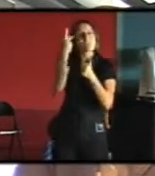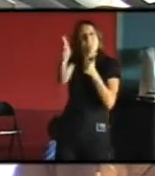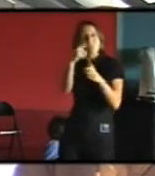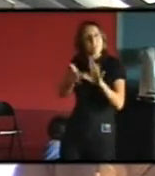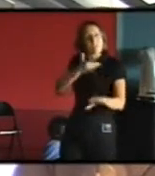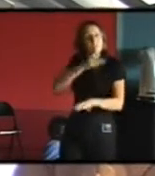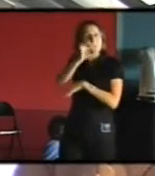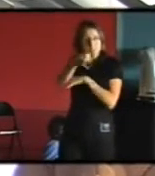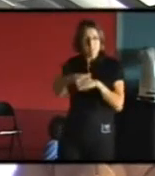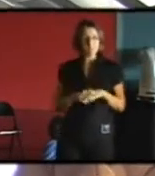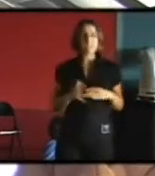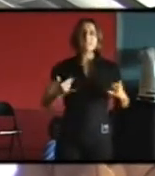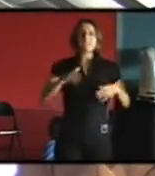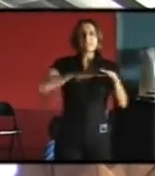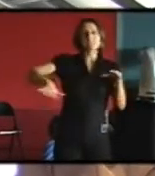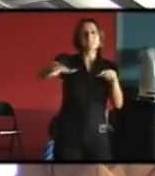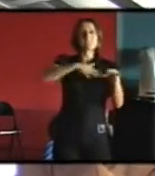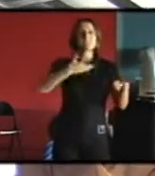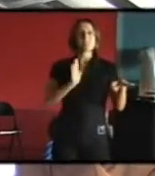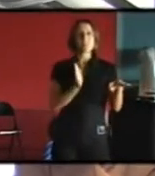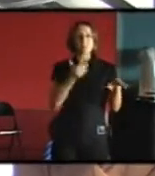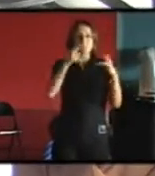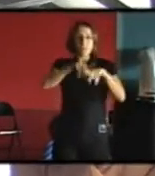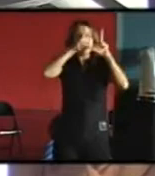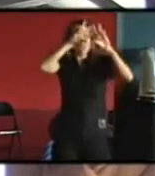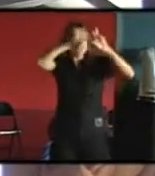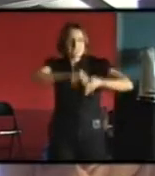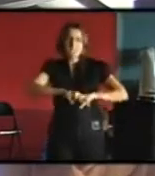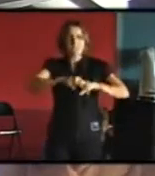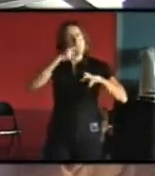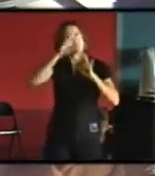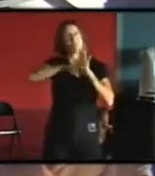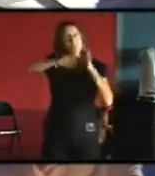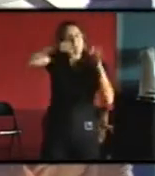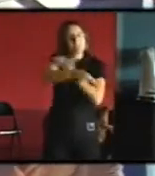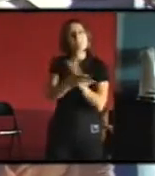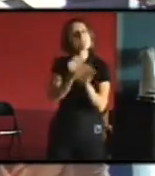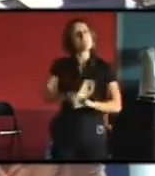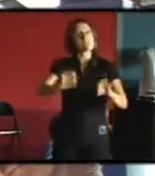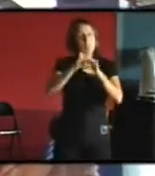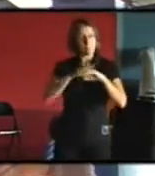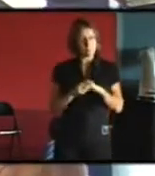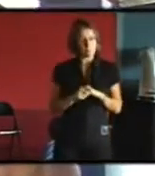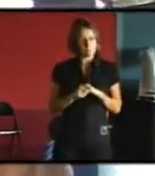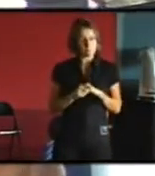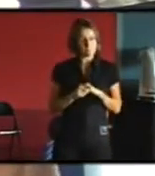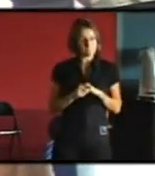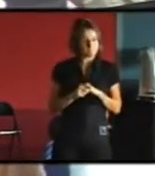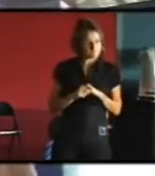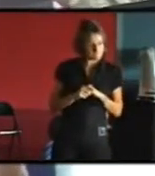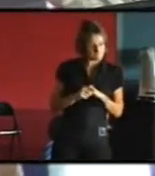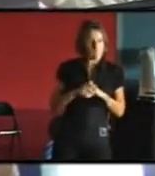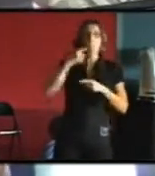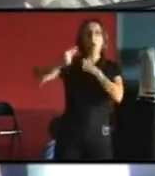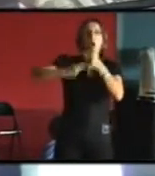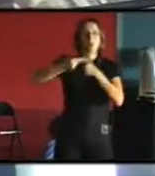n pas eu un diagnostic aussi poussé il y eu une thermographie il y a eu des éléments de ce type ah bon c'est